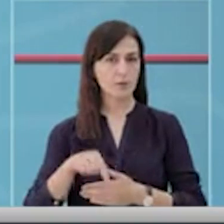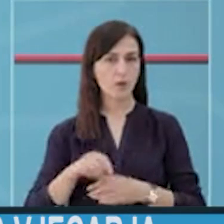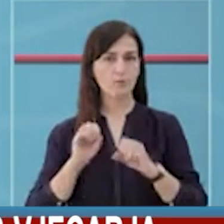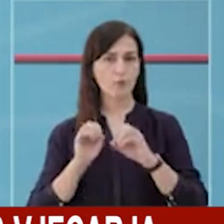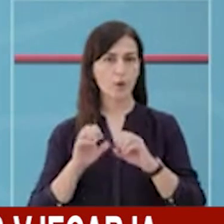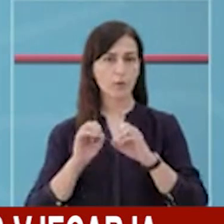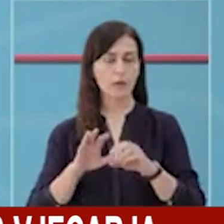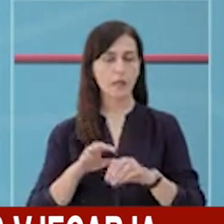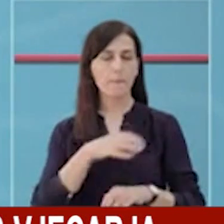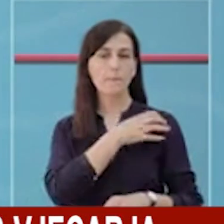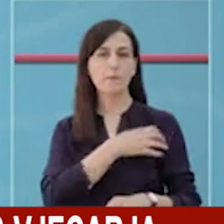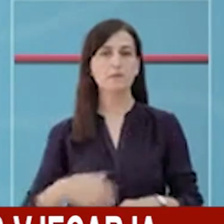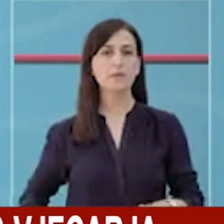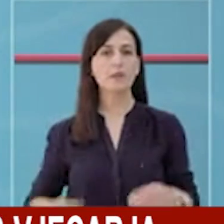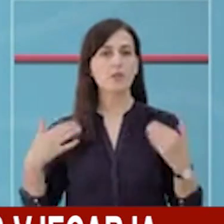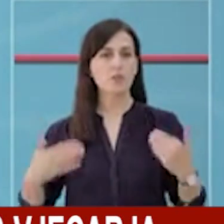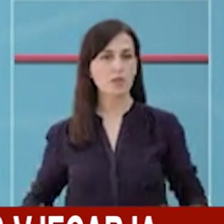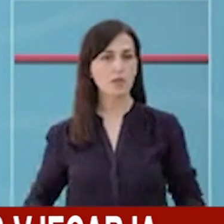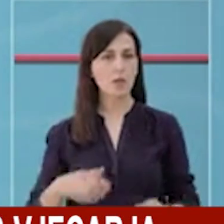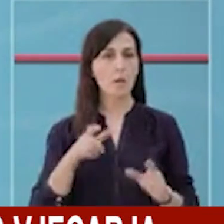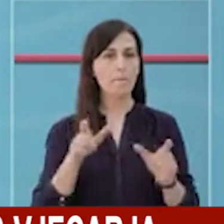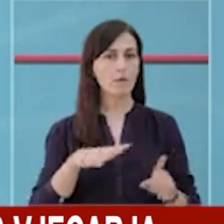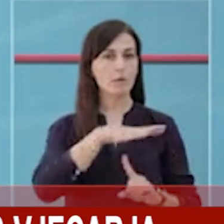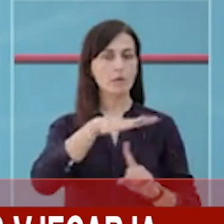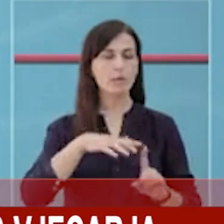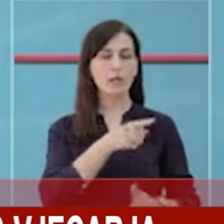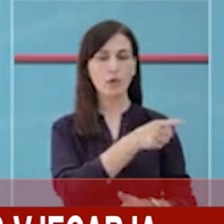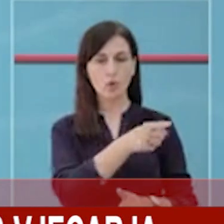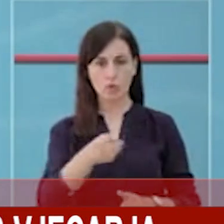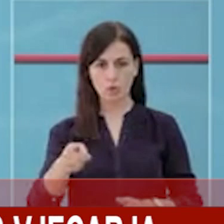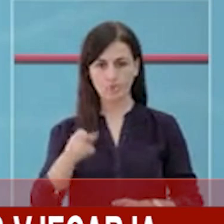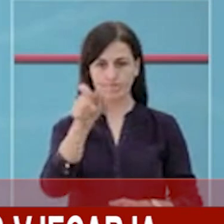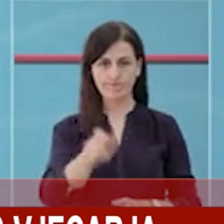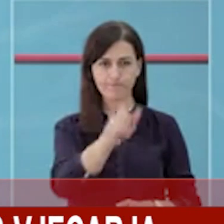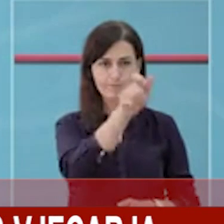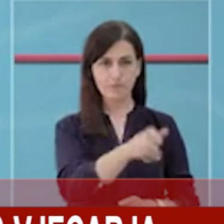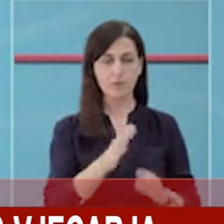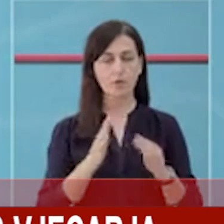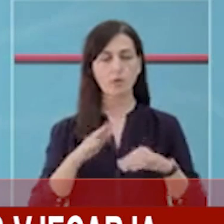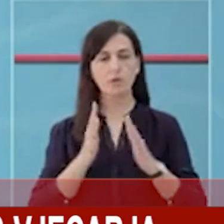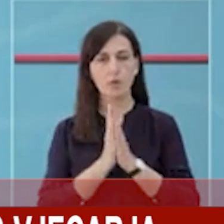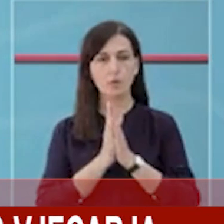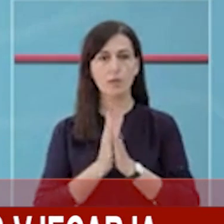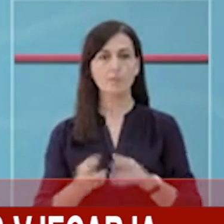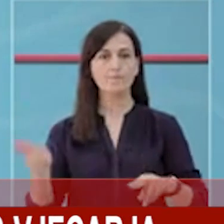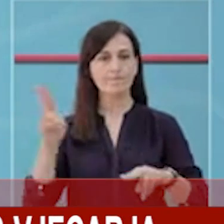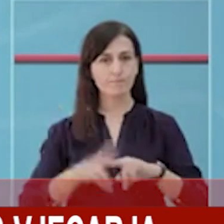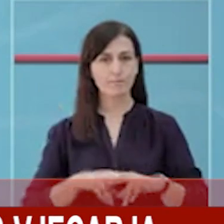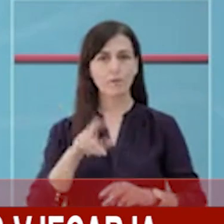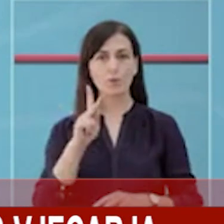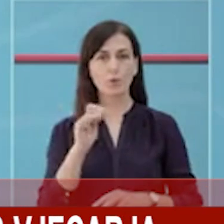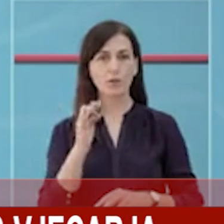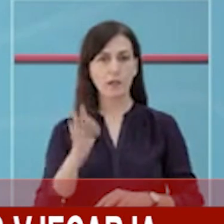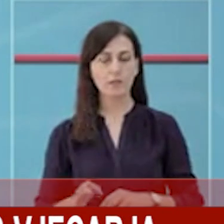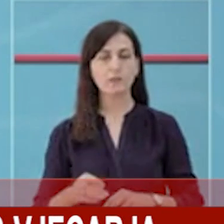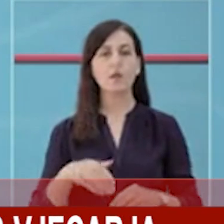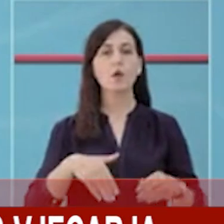Ministria Shëndecis dhe Mbrojtje Socjale i drejtojt shdoj qytetari, të tregoj kujdes të shtuar në shdo ambient, në